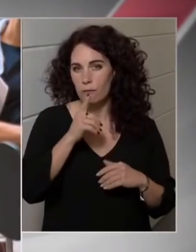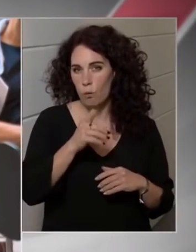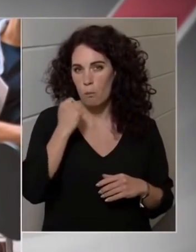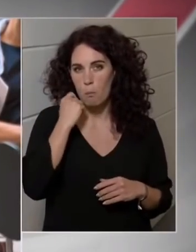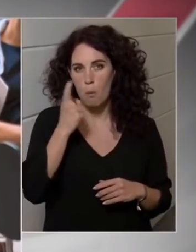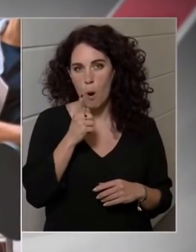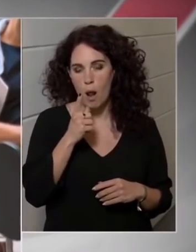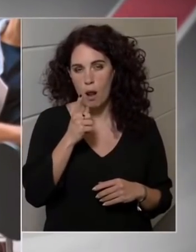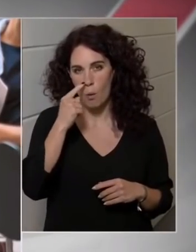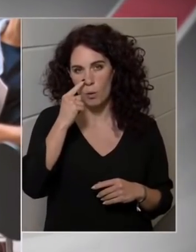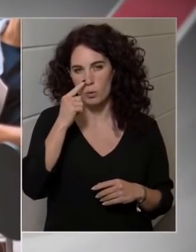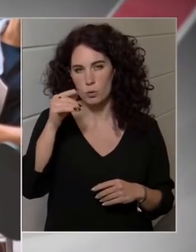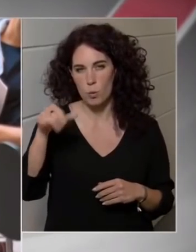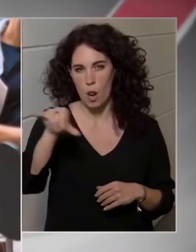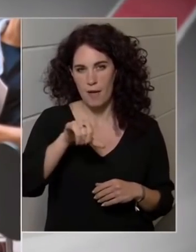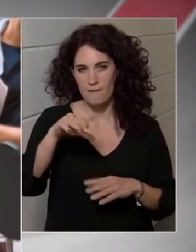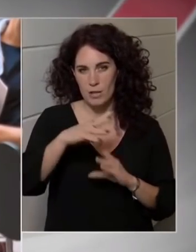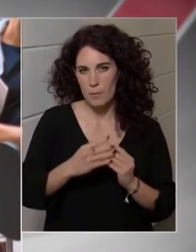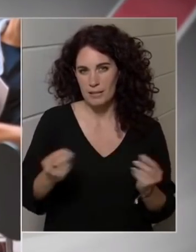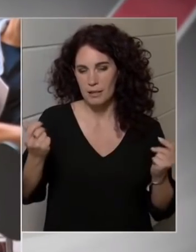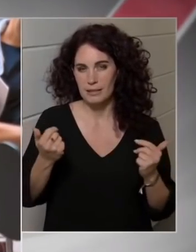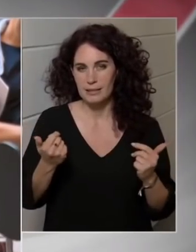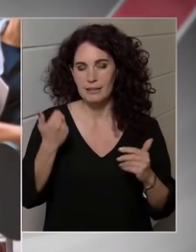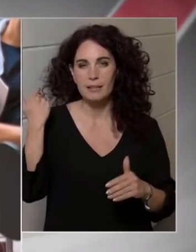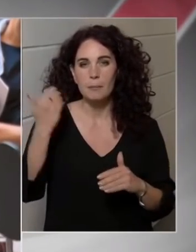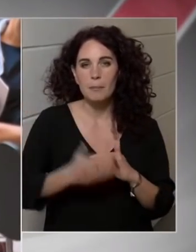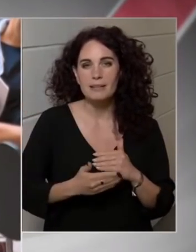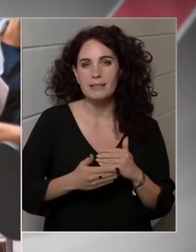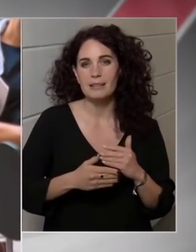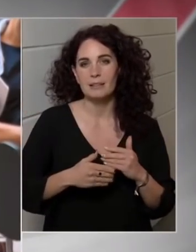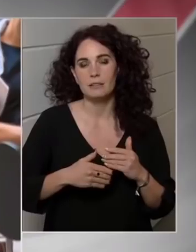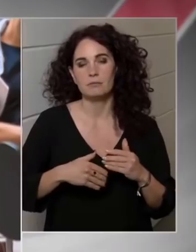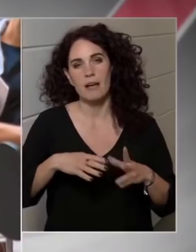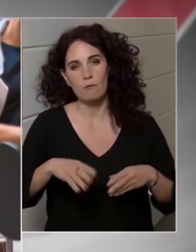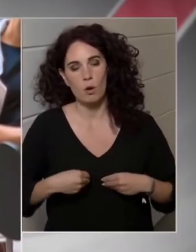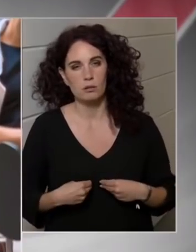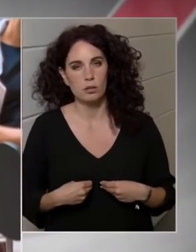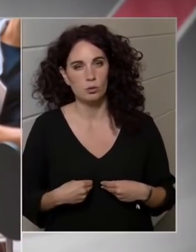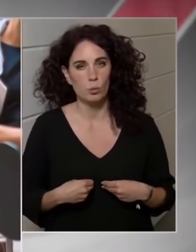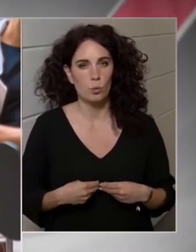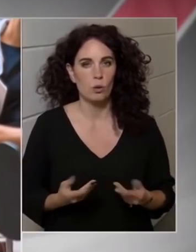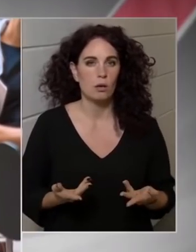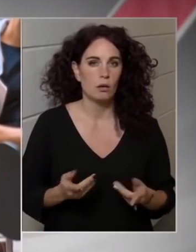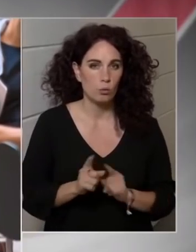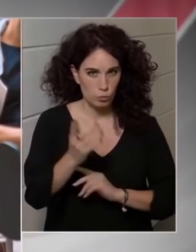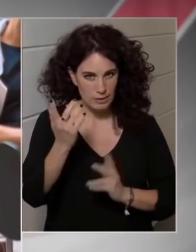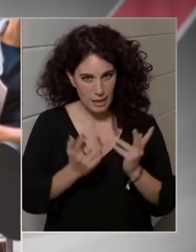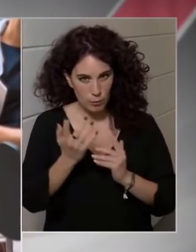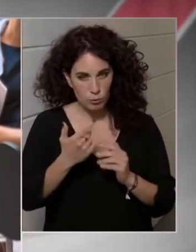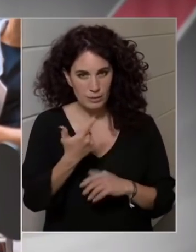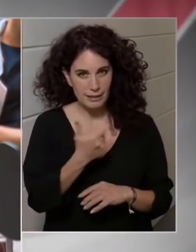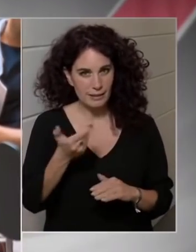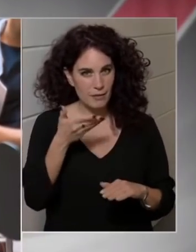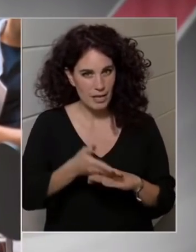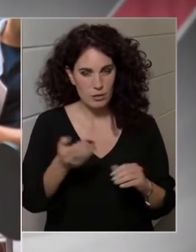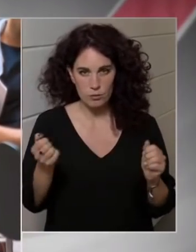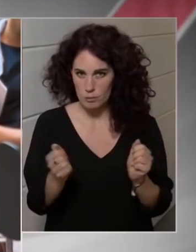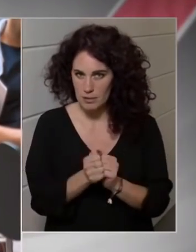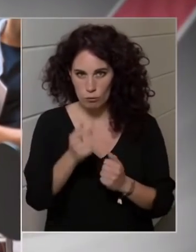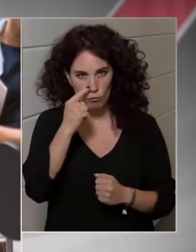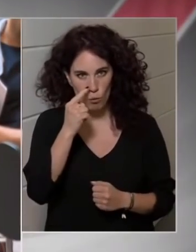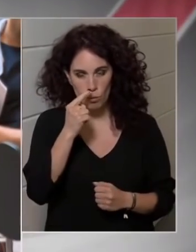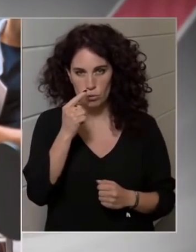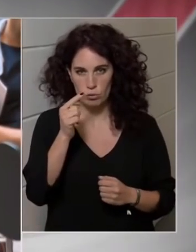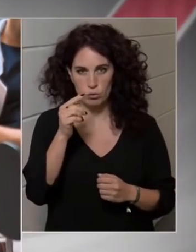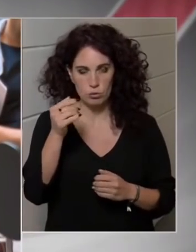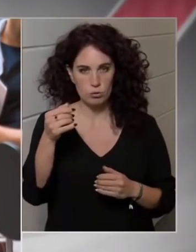Tehát hány év az a derogáció, ami elfogadható. Tehát akkor úgy számolunk, hogy két évig mindenképpen még orosz olajat